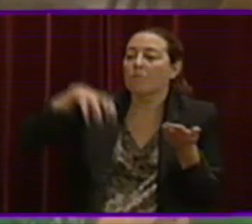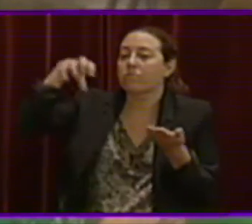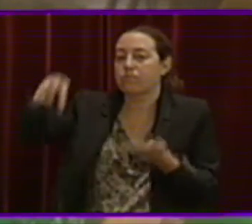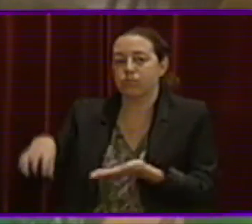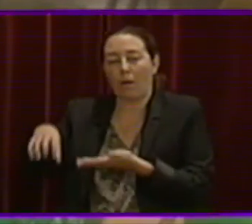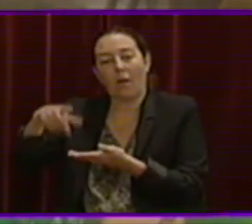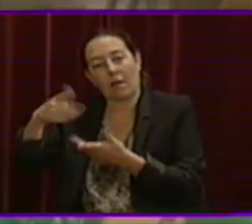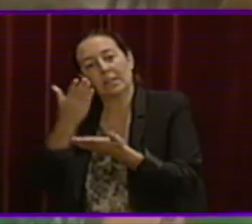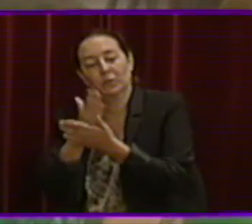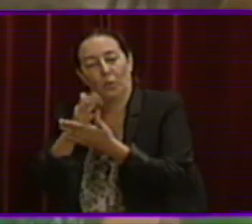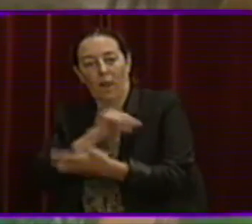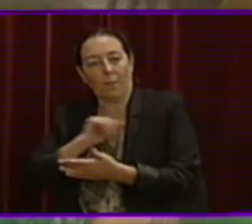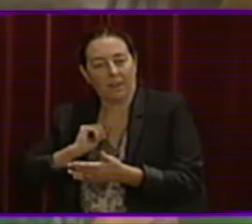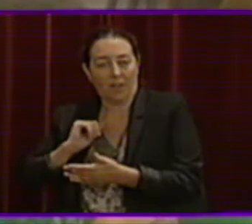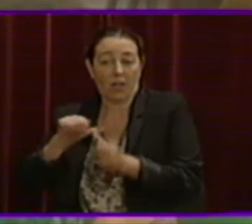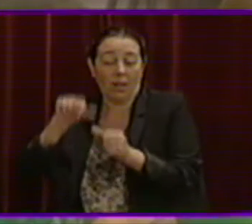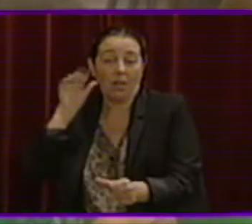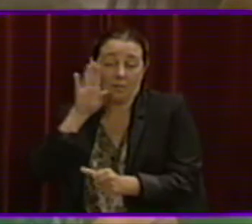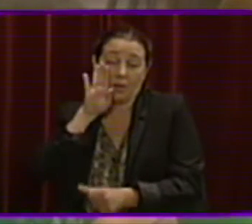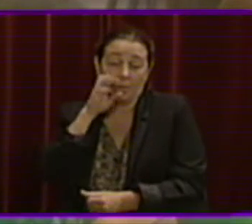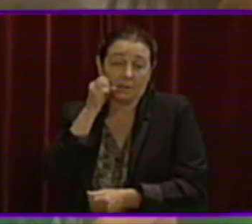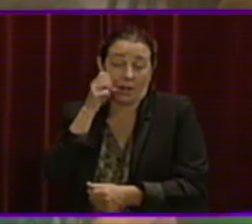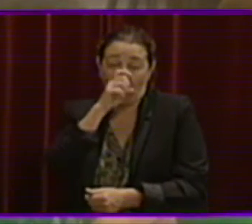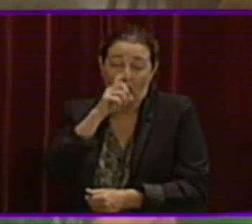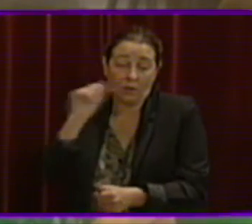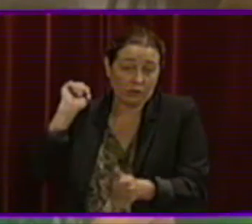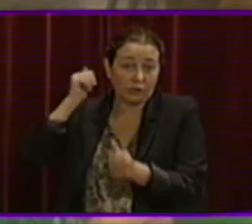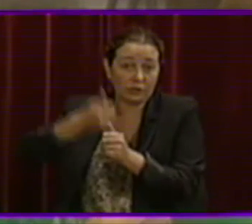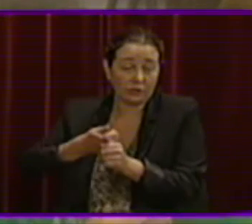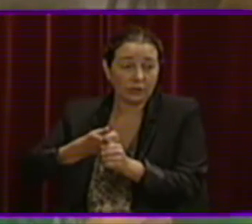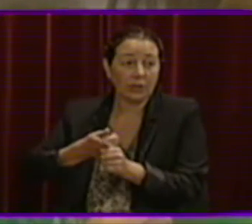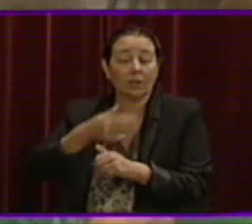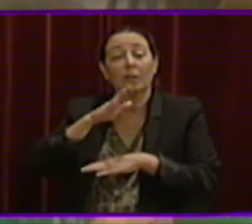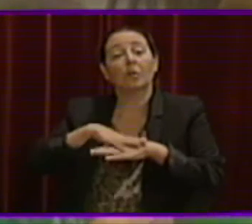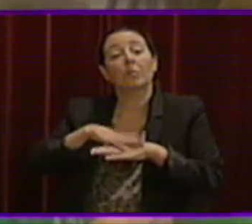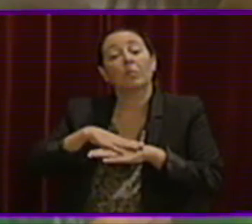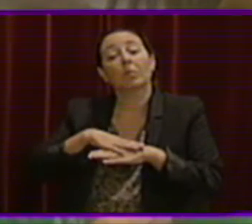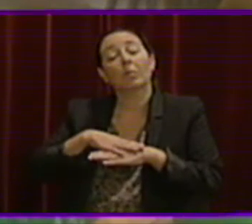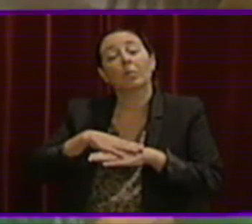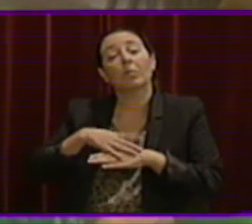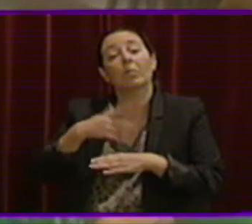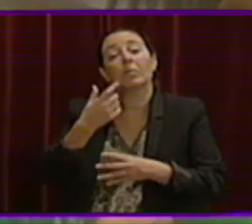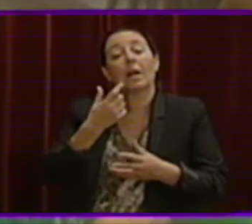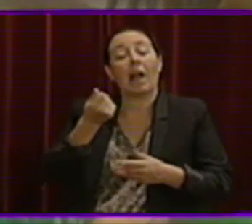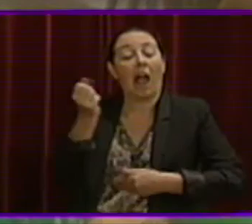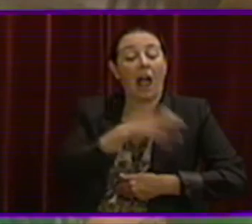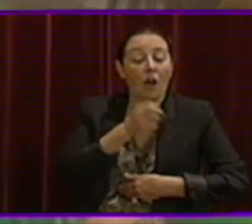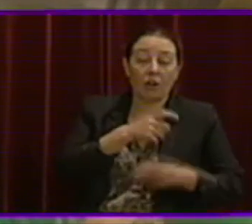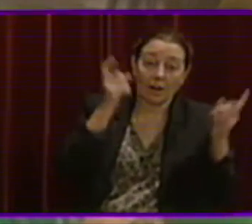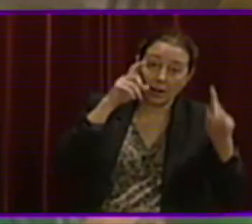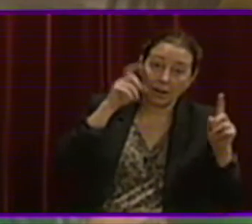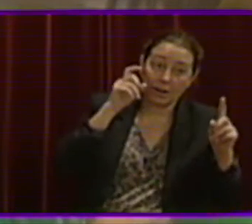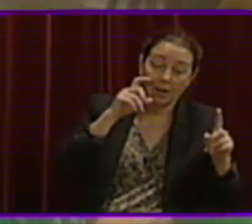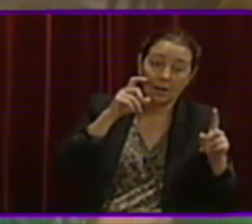les escoles privades, com ha vingut passant en els últims anys, perquè l'Estat pretén estalviar l'educació i substitueixi escoles